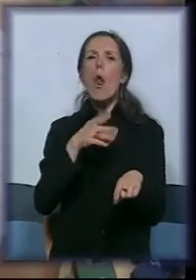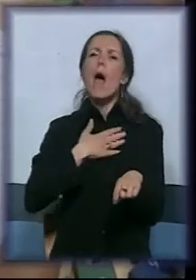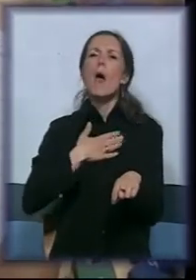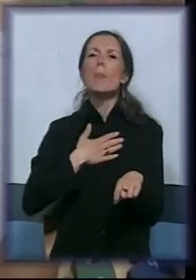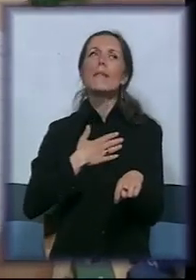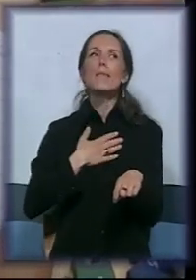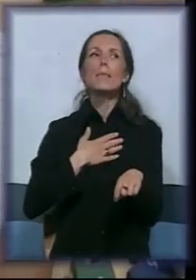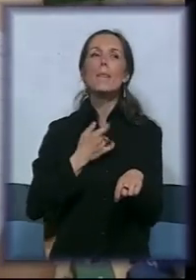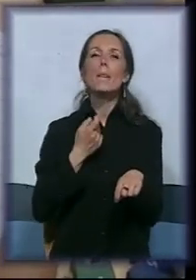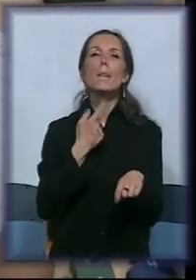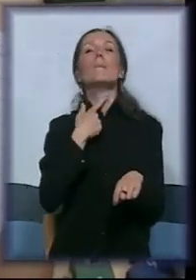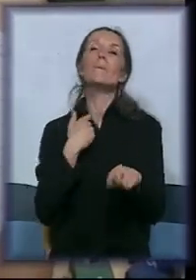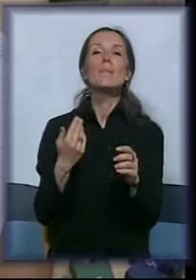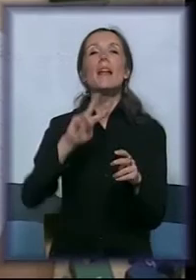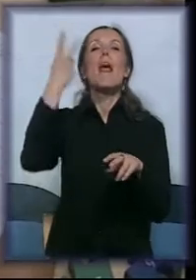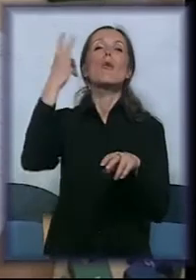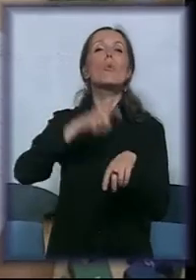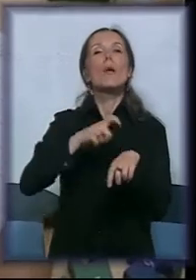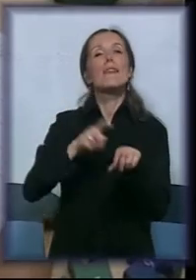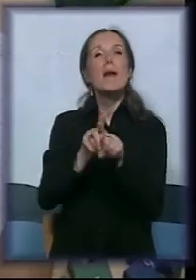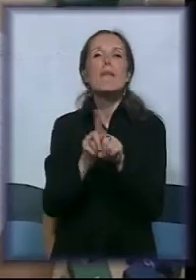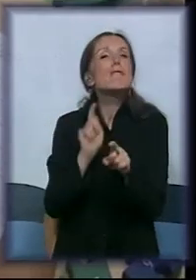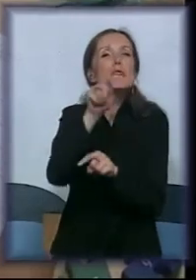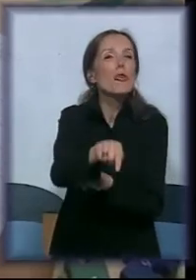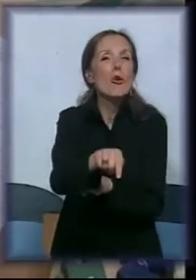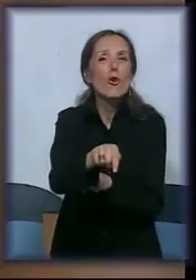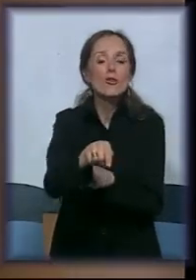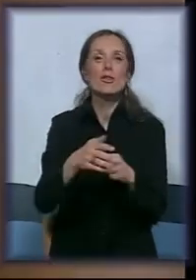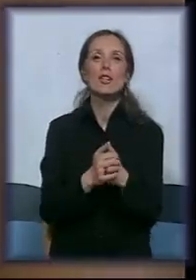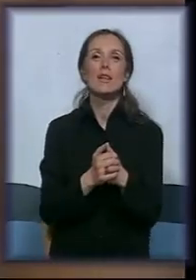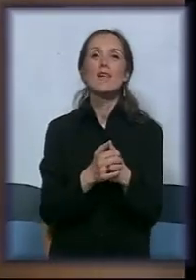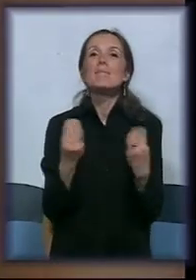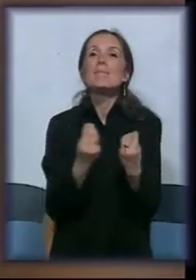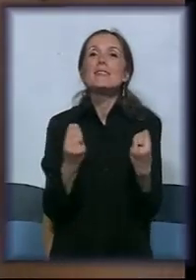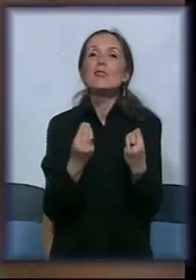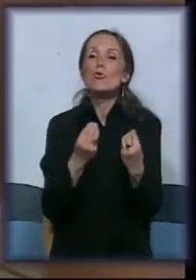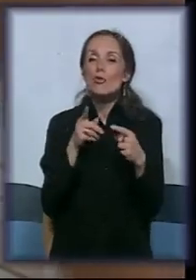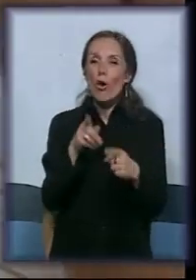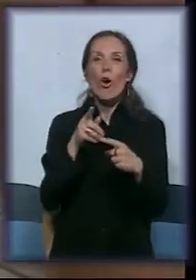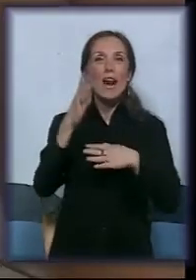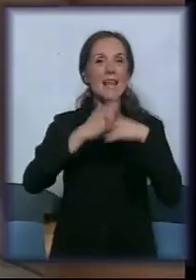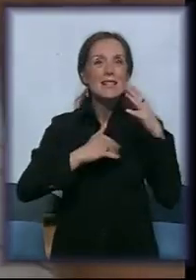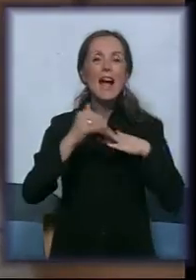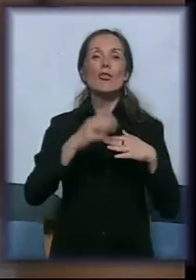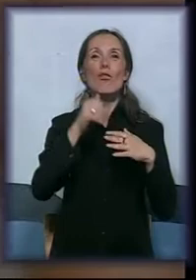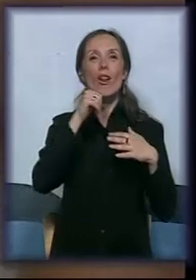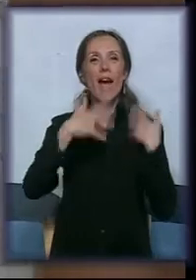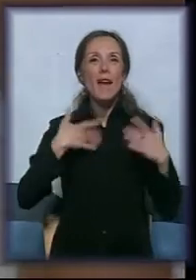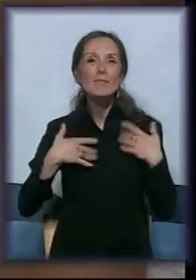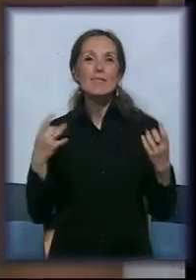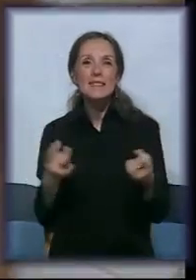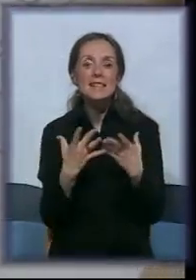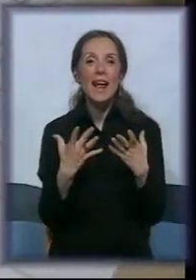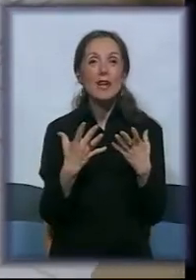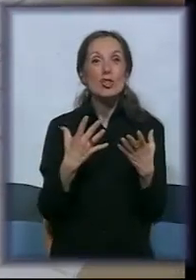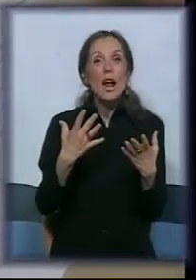utrči i dođe i neki termin, i u neki termin koji nije njen prosto zadovoljna i srećna da prosto